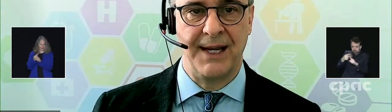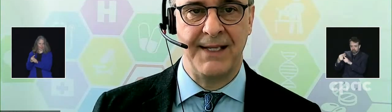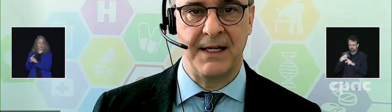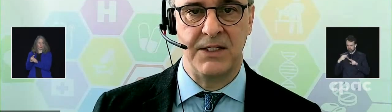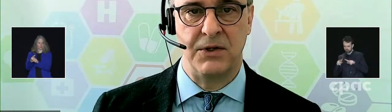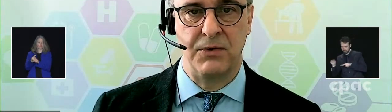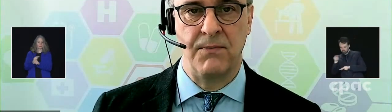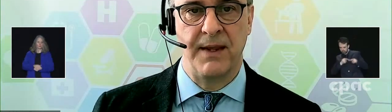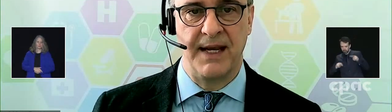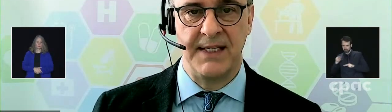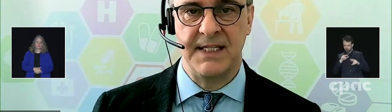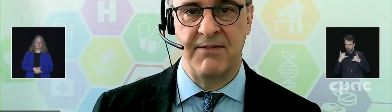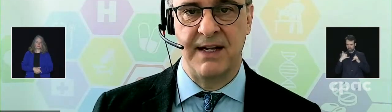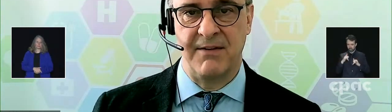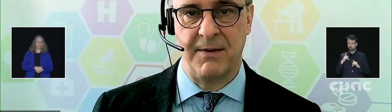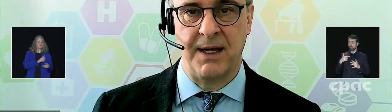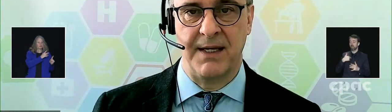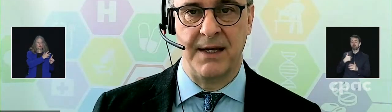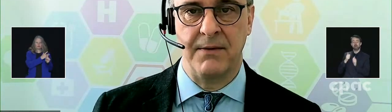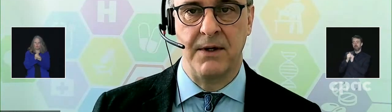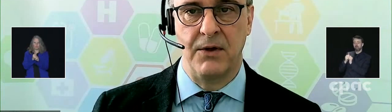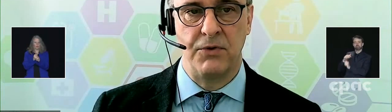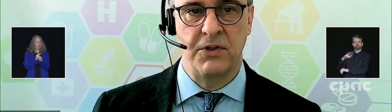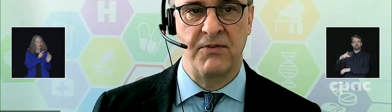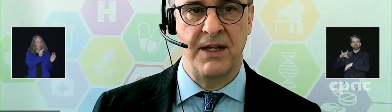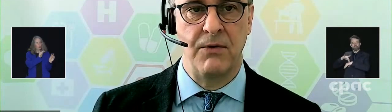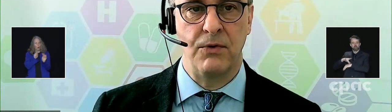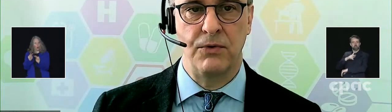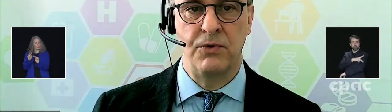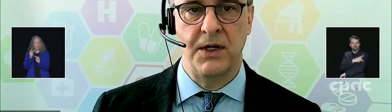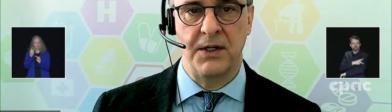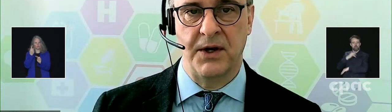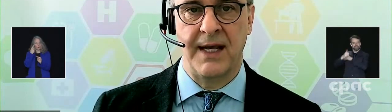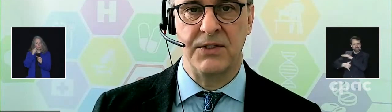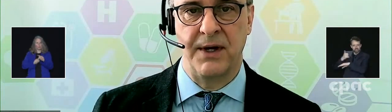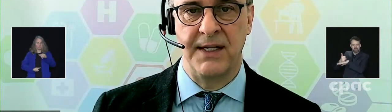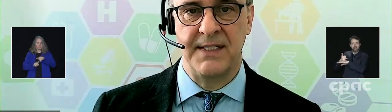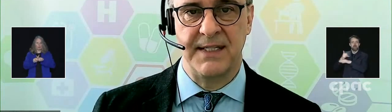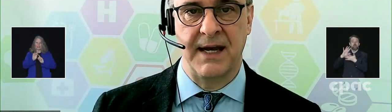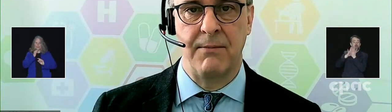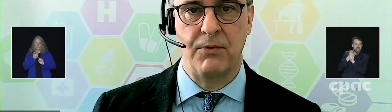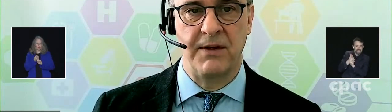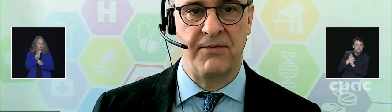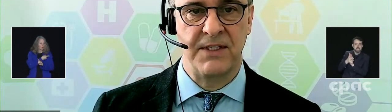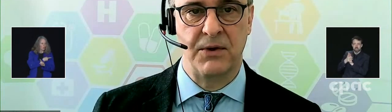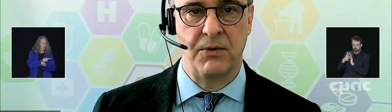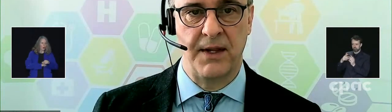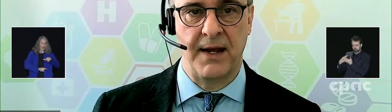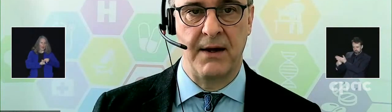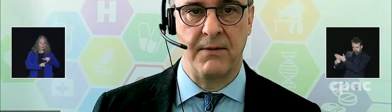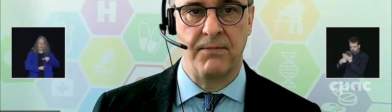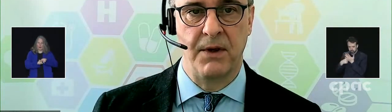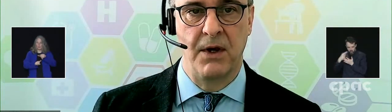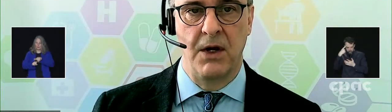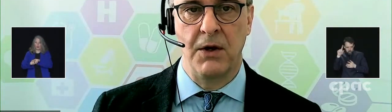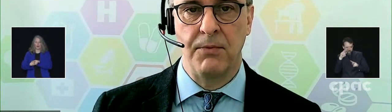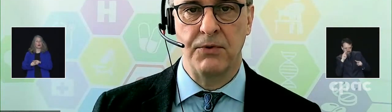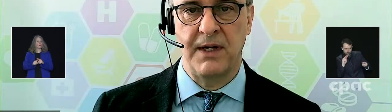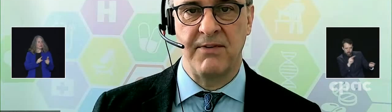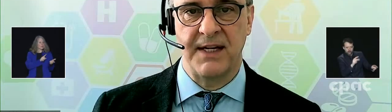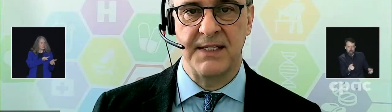territoriaux et internationaux, ainsi qu'avec les fabricants, nous surveillons tous cas de réactions indésirables ou d'effets secondaires.